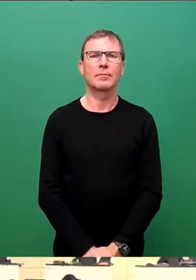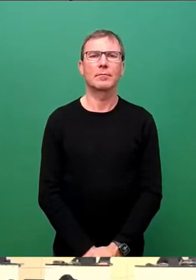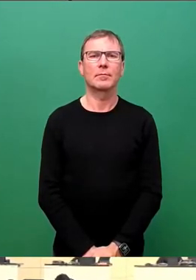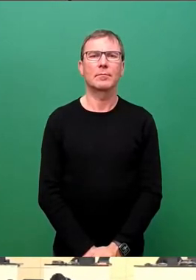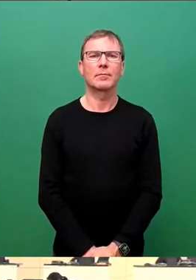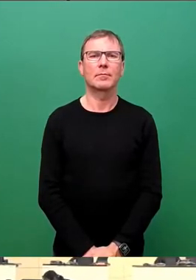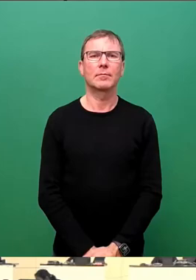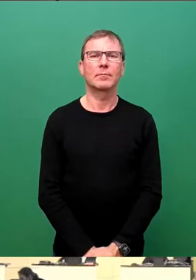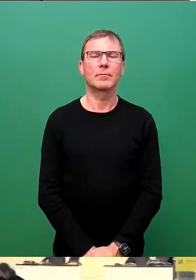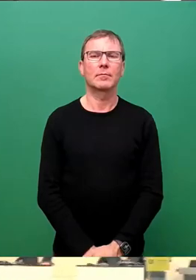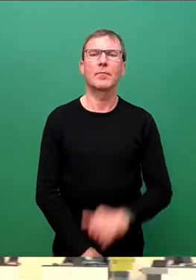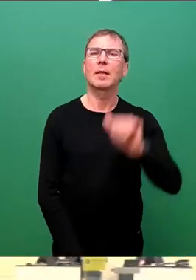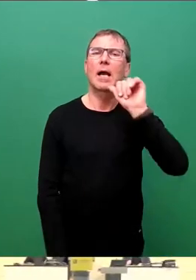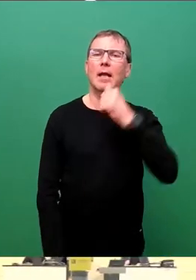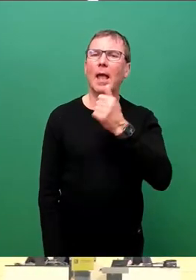Gegenstimmen?